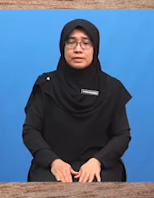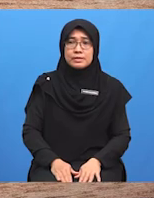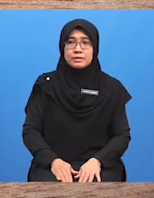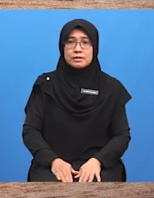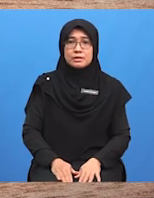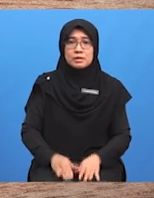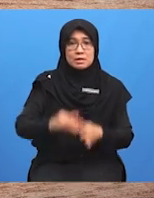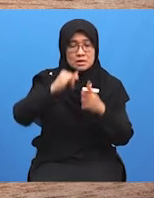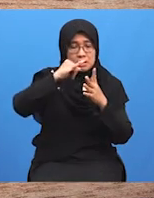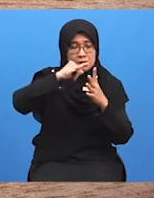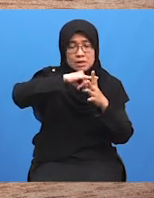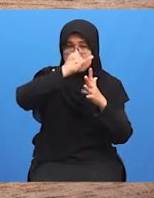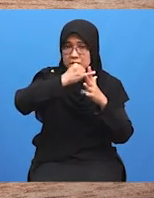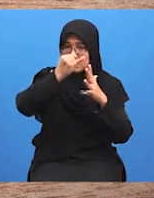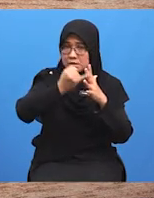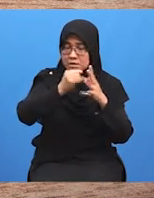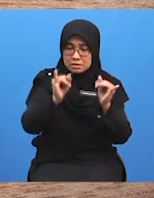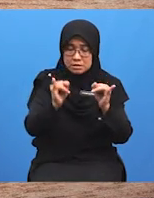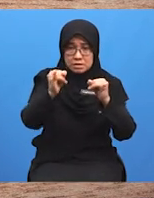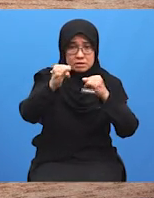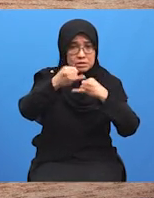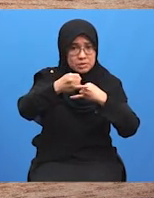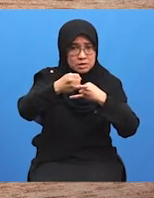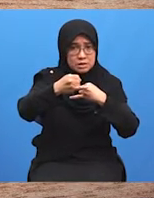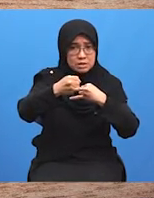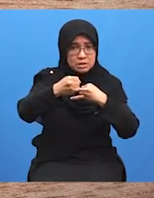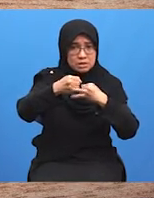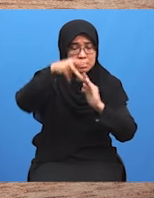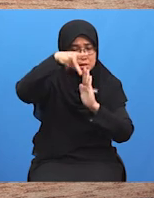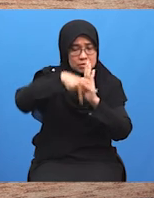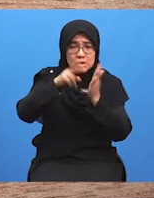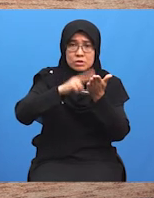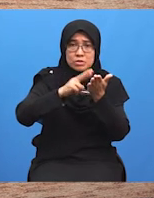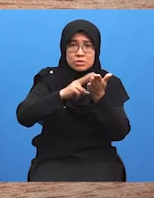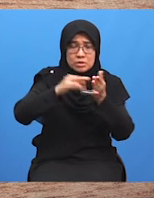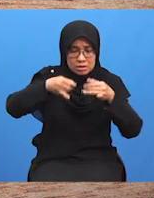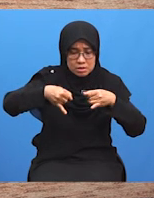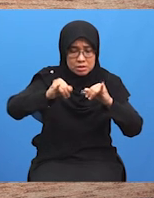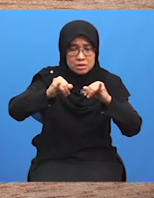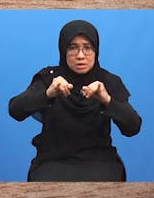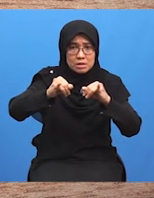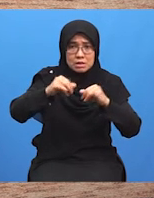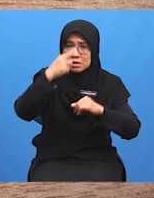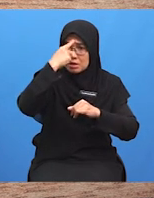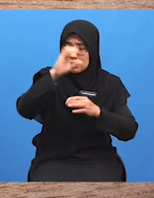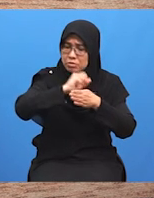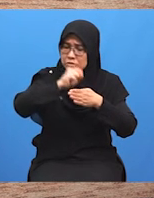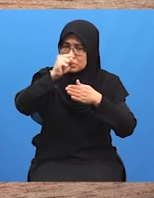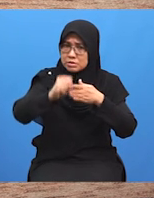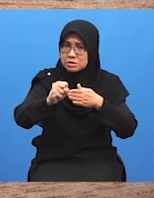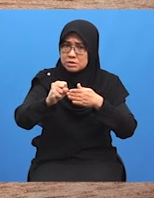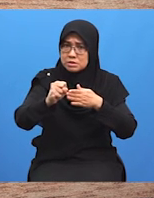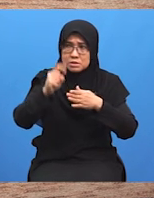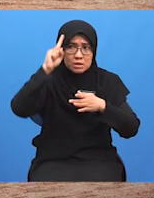Tahap interjabatan Merujuk kepada perundingan yang dijalankan untuk menyelesaikan konflik yang